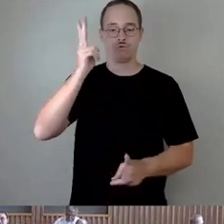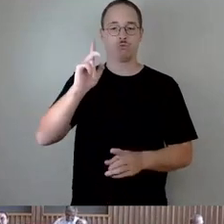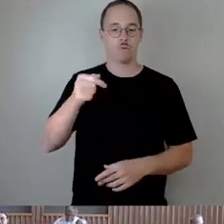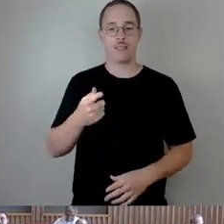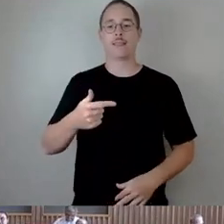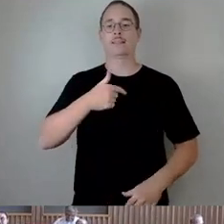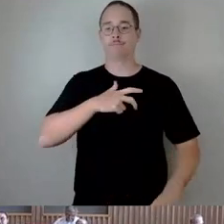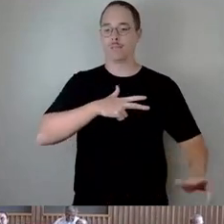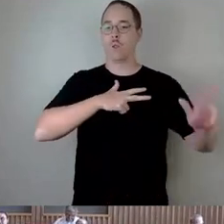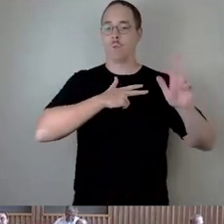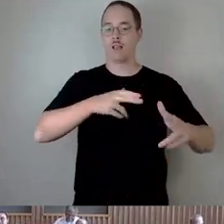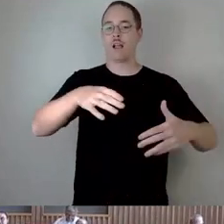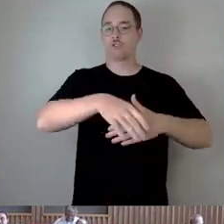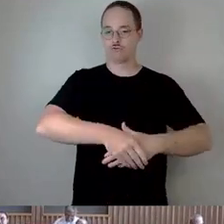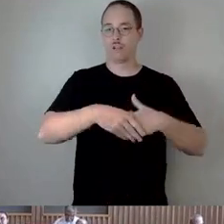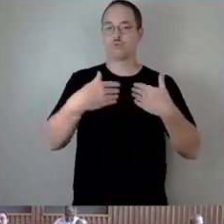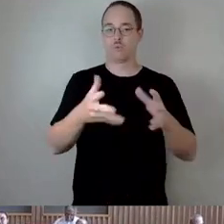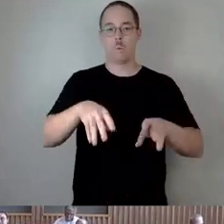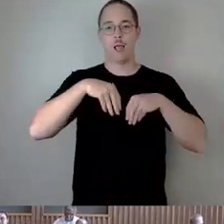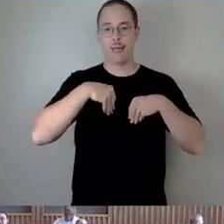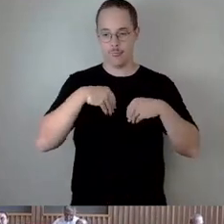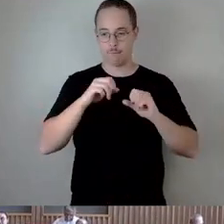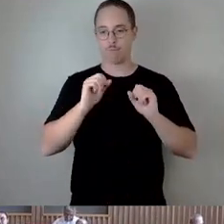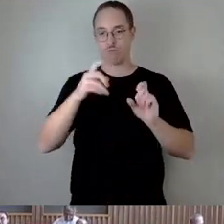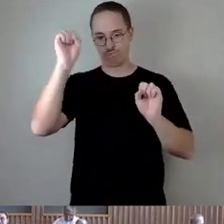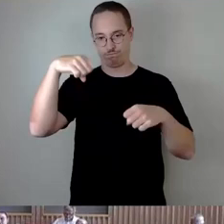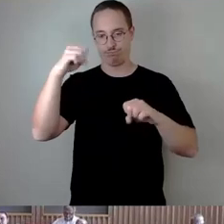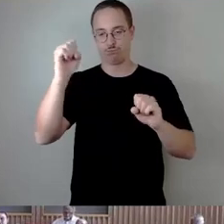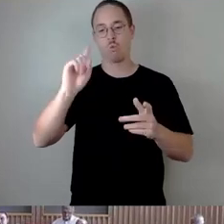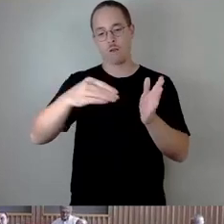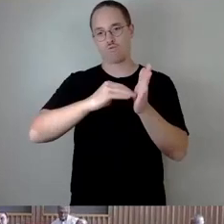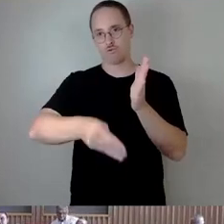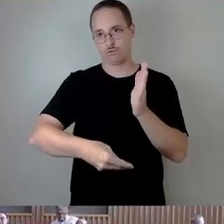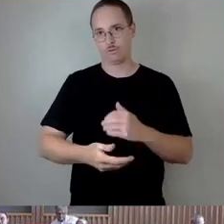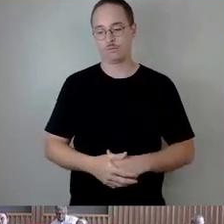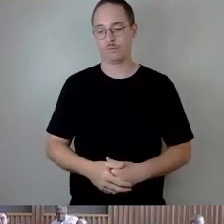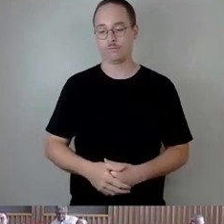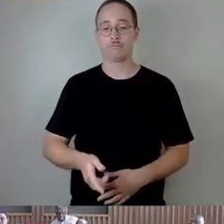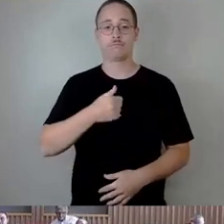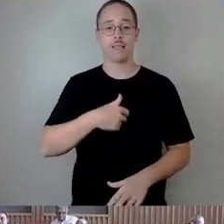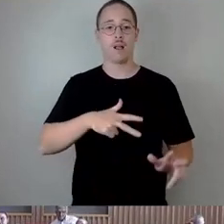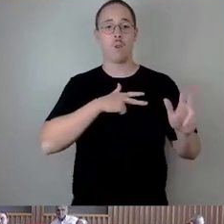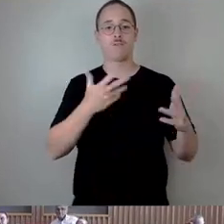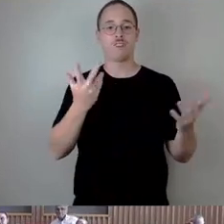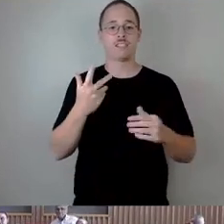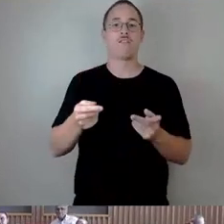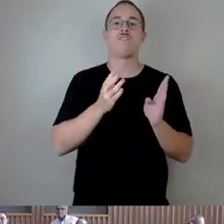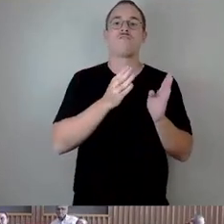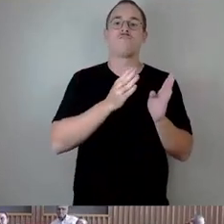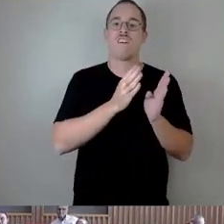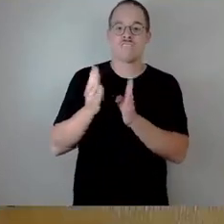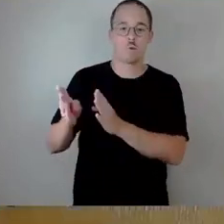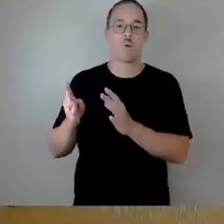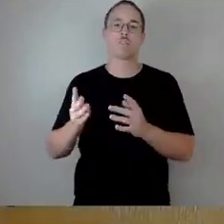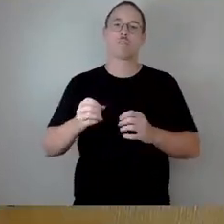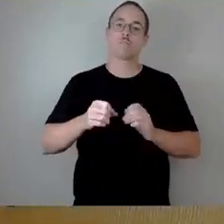das zu besiegeln und die entsprechende Verpflichtungsformel hier am Tisch zu unterscheiden. Also, ich gelobe die Verfassung, Gesetz und Recht zu achten und zu verteidigen, meine